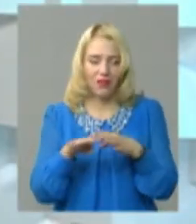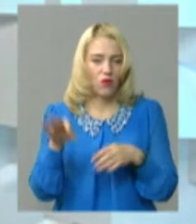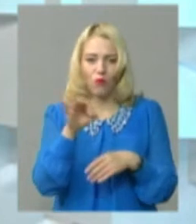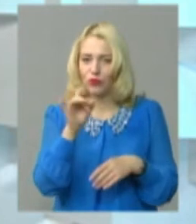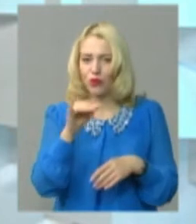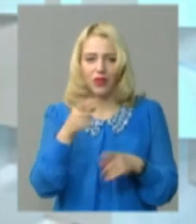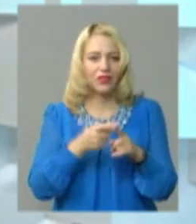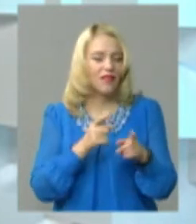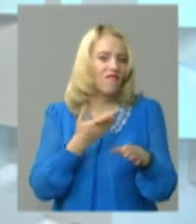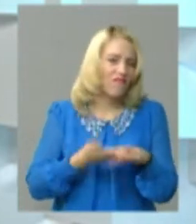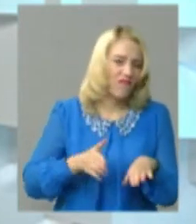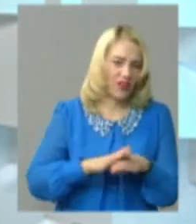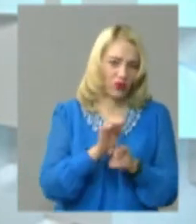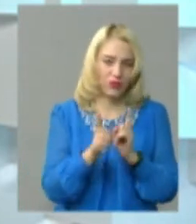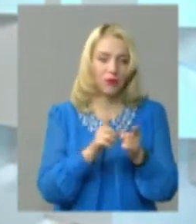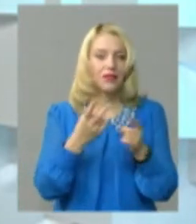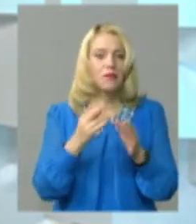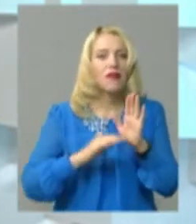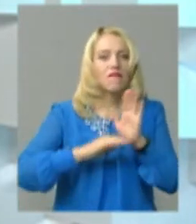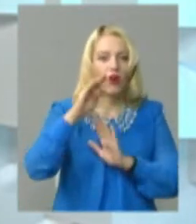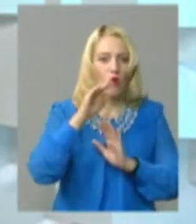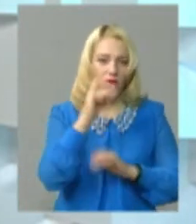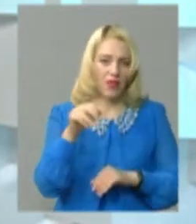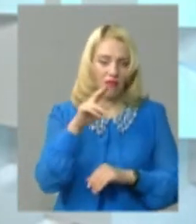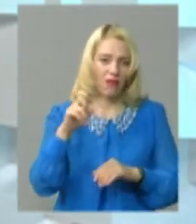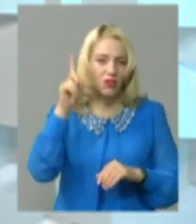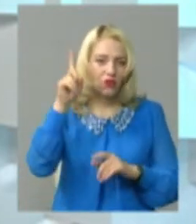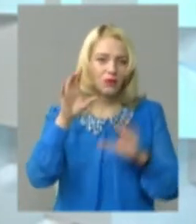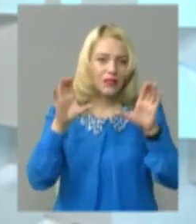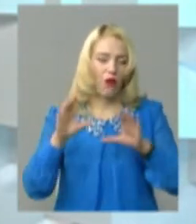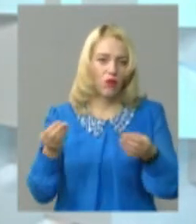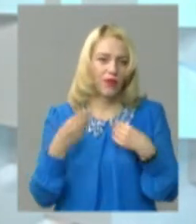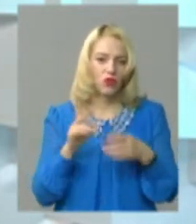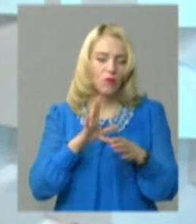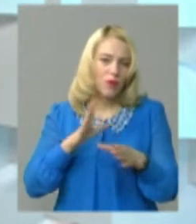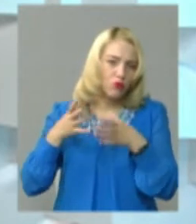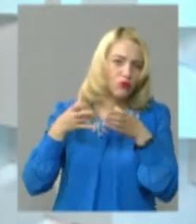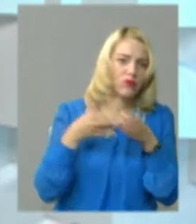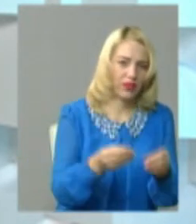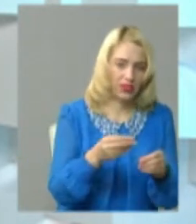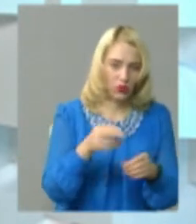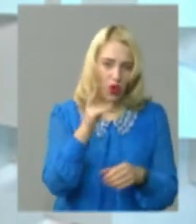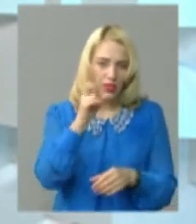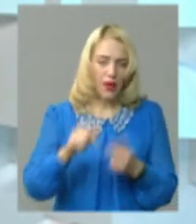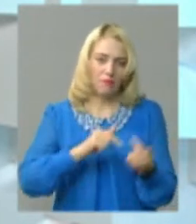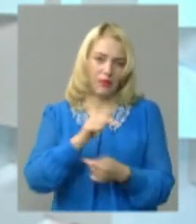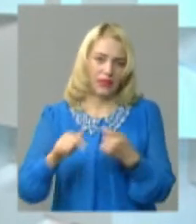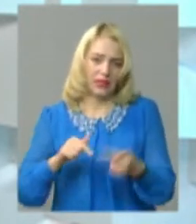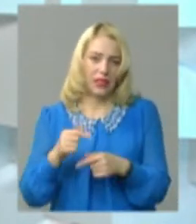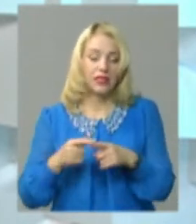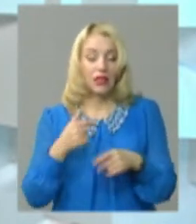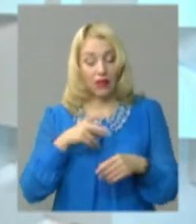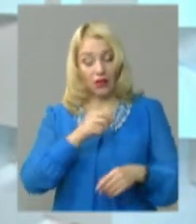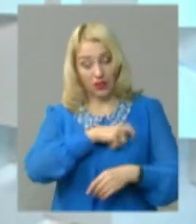Верховна Рада. Закони, які мають допомагати бізнесу, а не давити бізнес. Щоб не було тиску на бізнес, розумієте? Я як депутат обласної ради